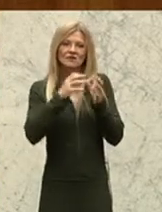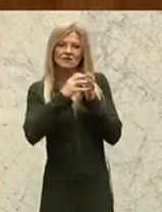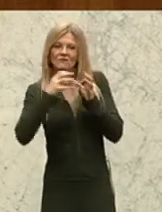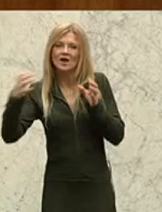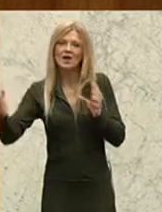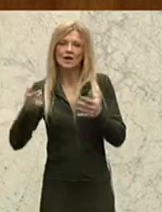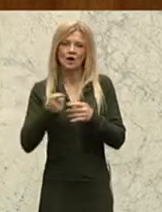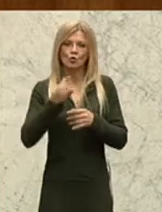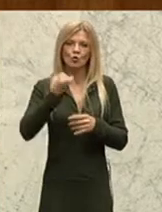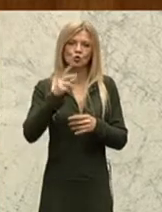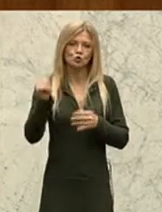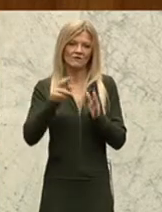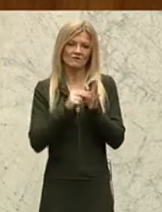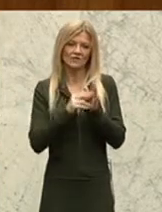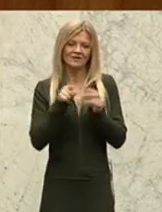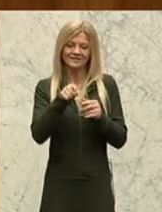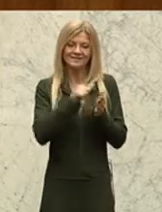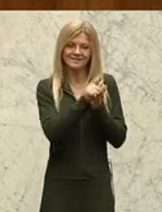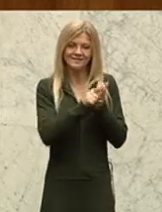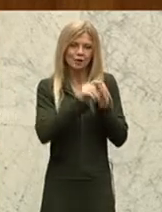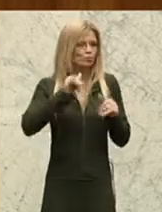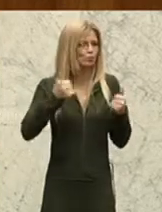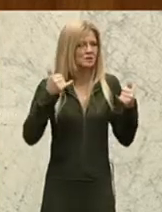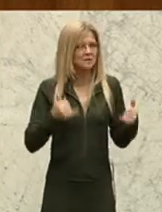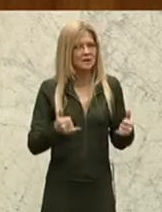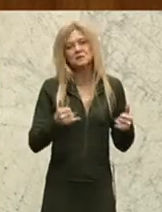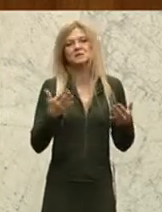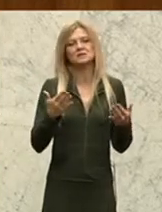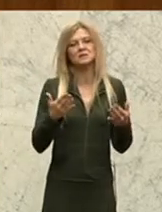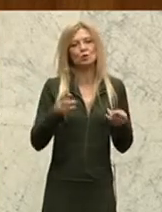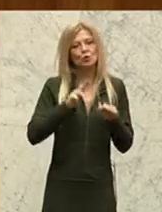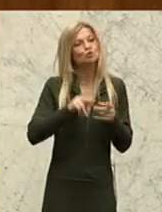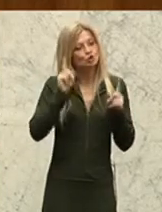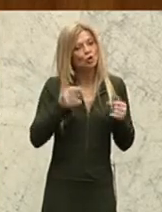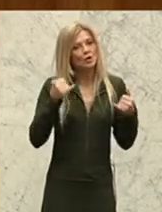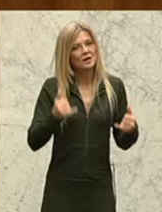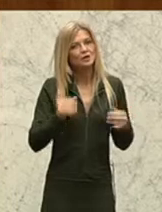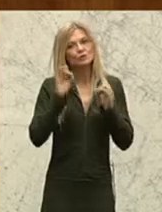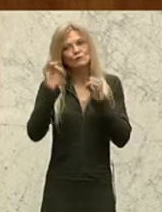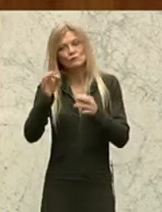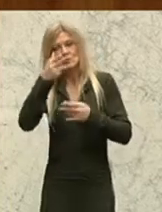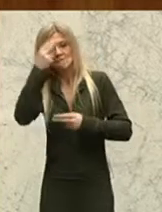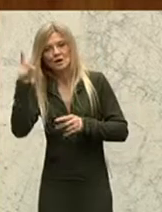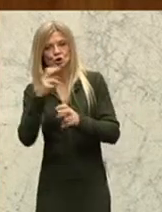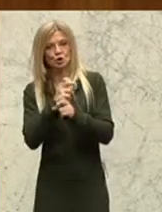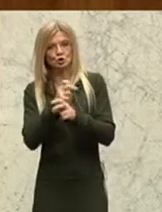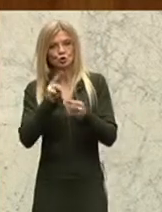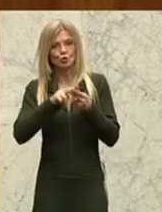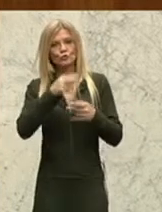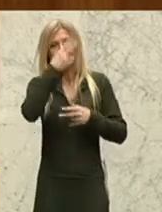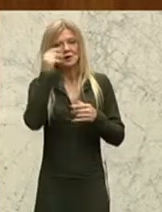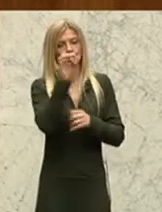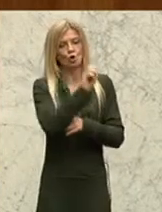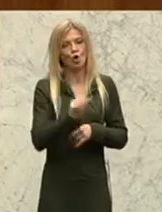befassen wird. Diese Zeitspanne muss und soll nachhaltig im Sinne der Menschen in Österreich und im Sinne der Menschen